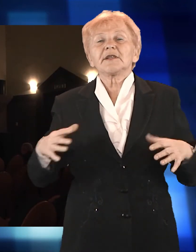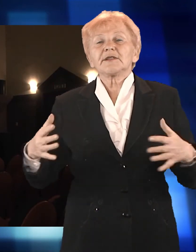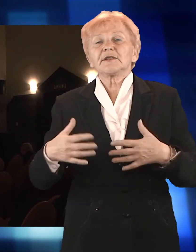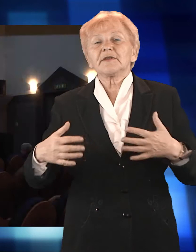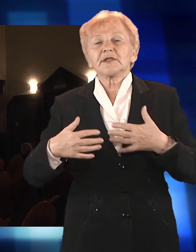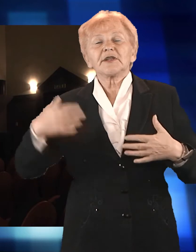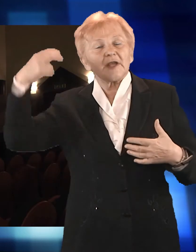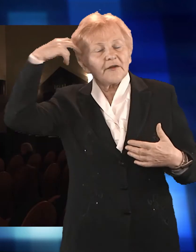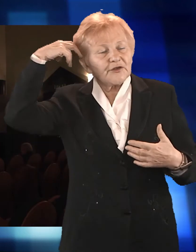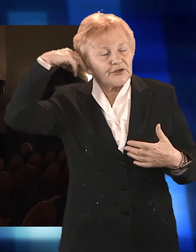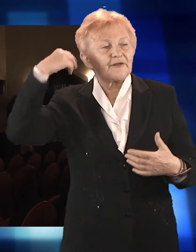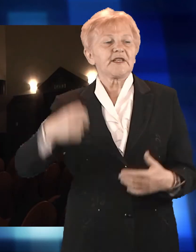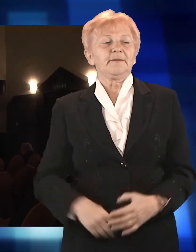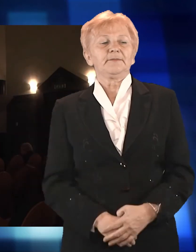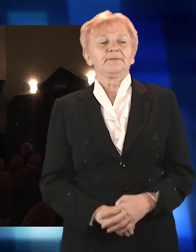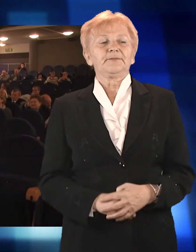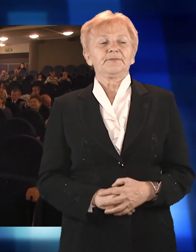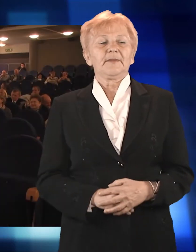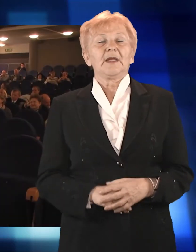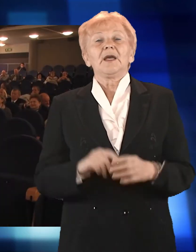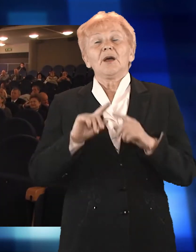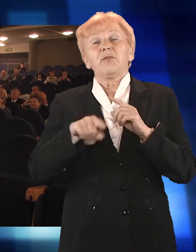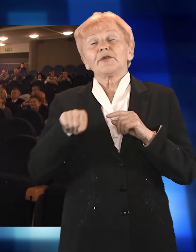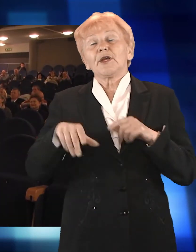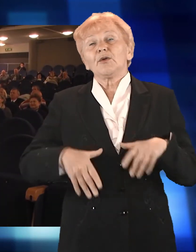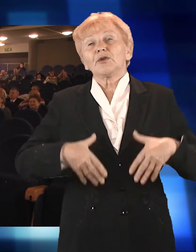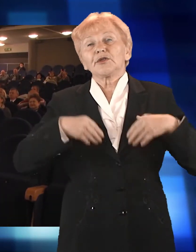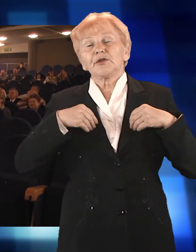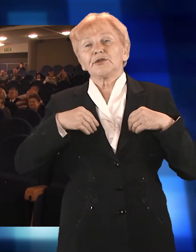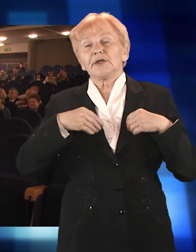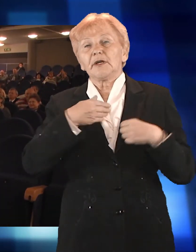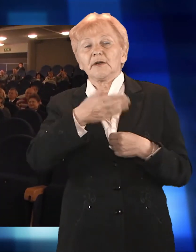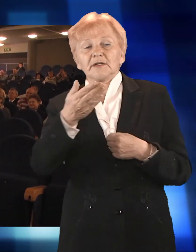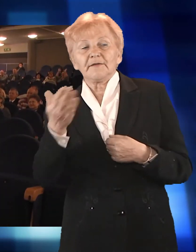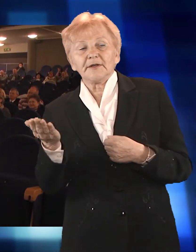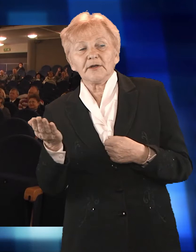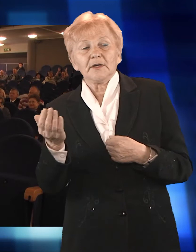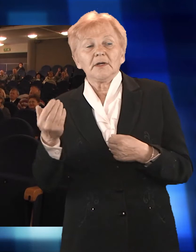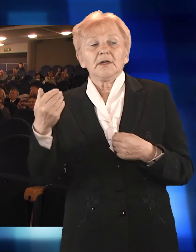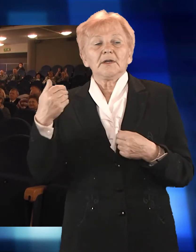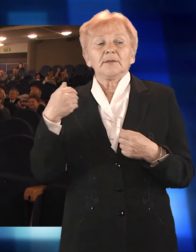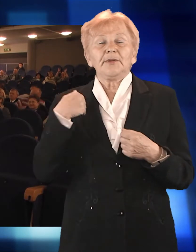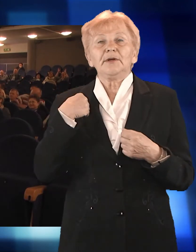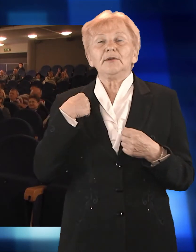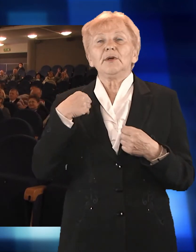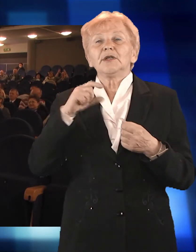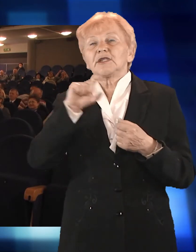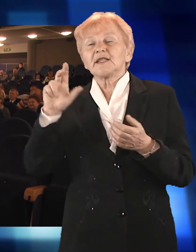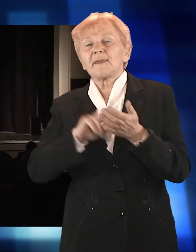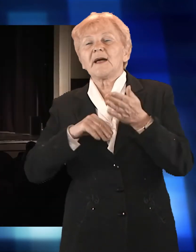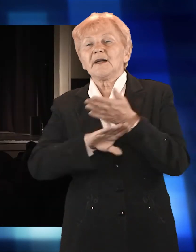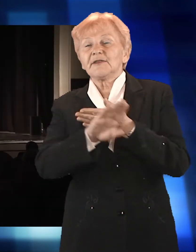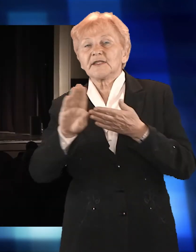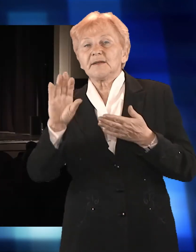Stowarzyszenia Podaj Rękę Jerzy Wiśniewski. Po uroczystym wręczeniu nagród i podziękowań przyszedł czas na występy zespołu